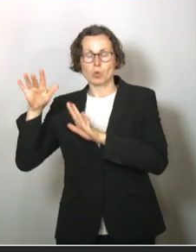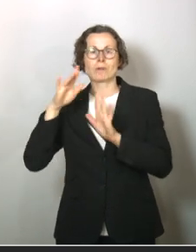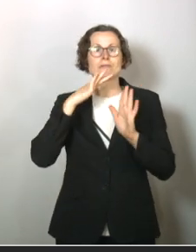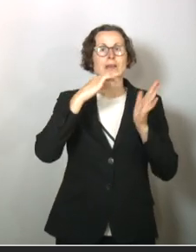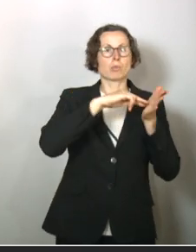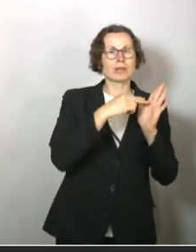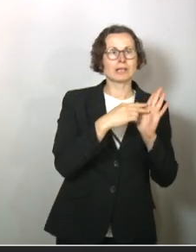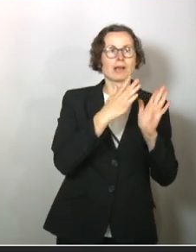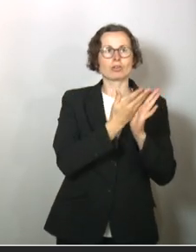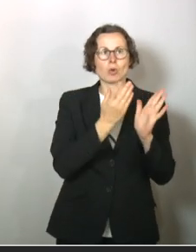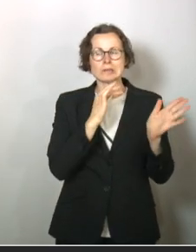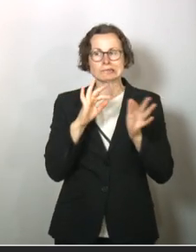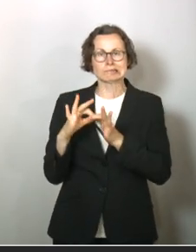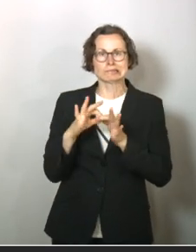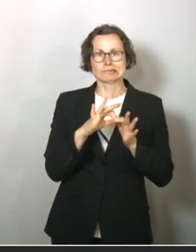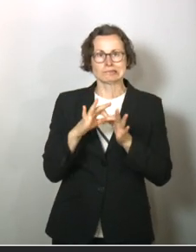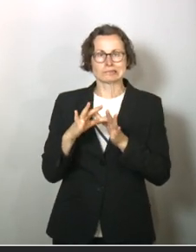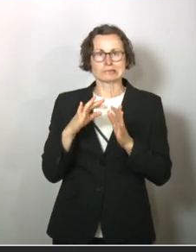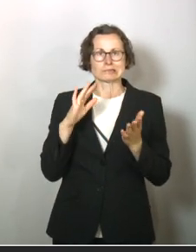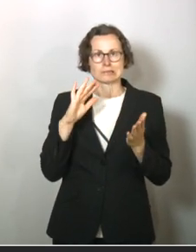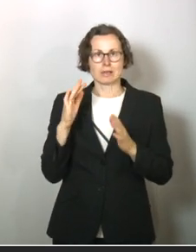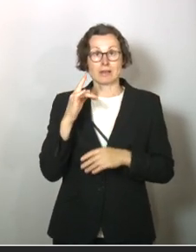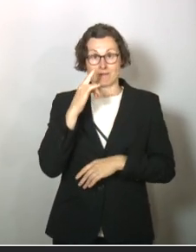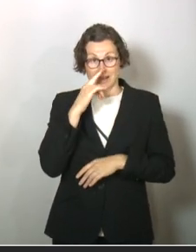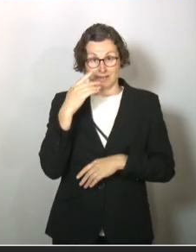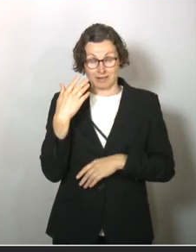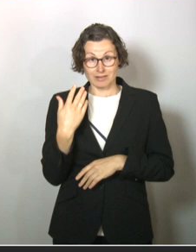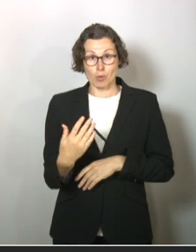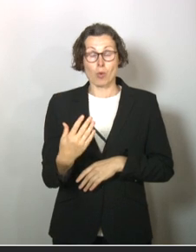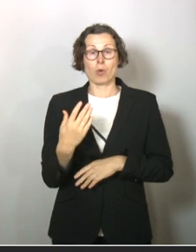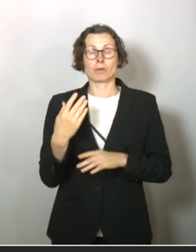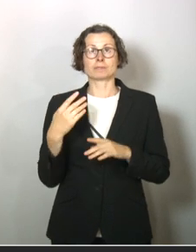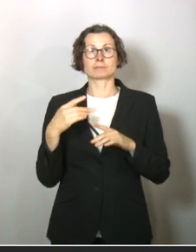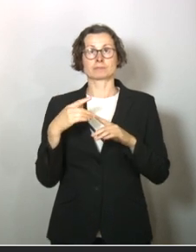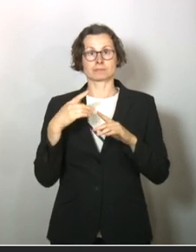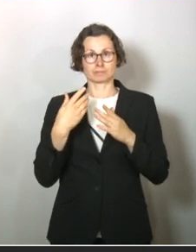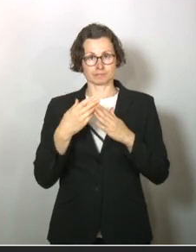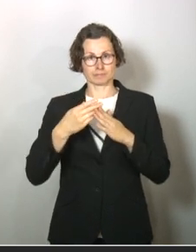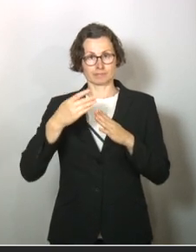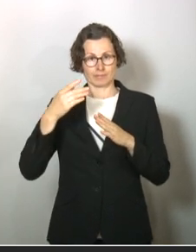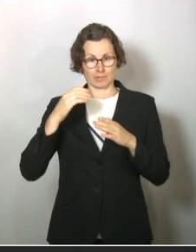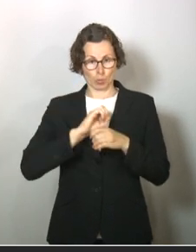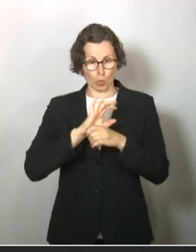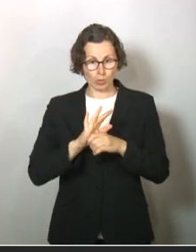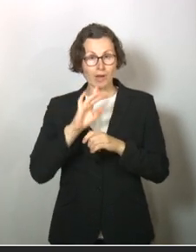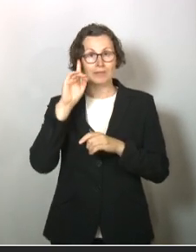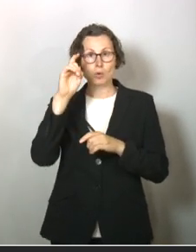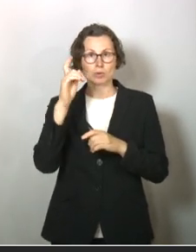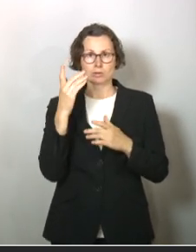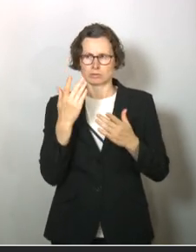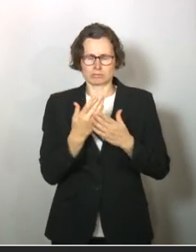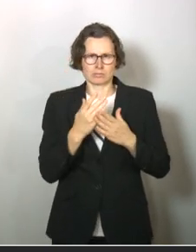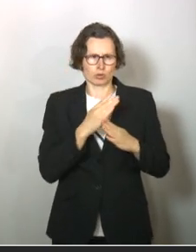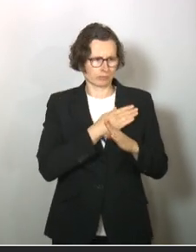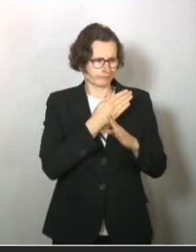greifen das auf, aus welchen Gründen auch immer, dass diese Variante von Coronavirus, es gibt schon